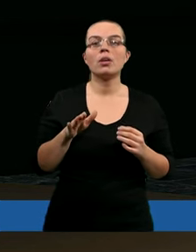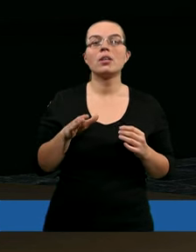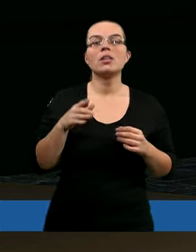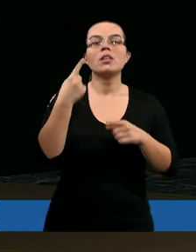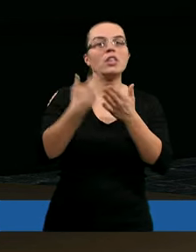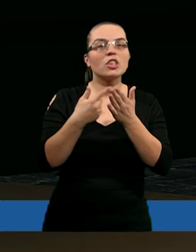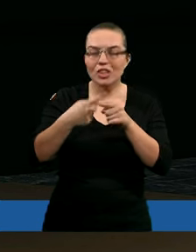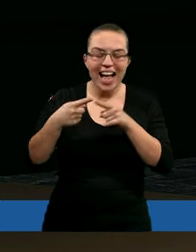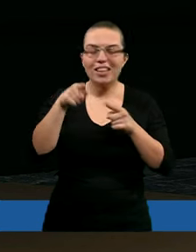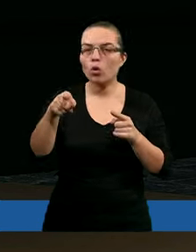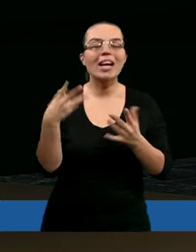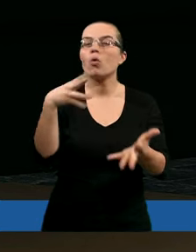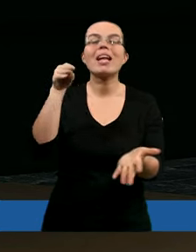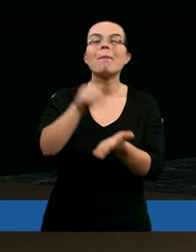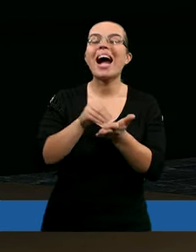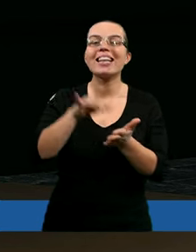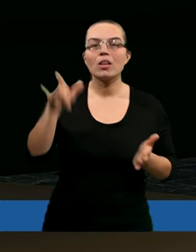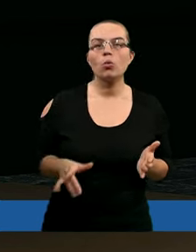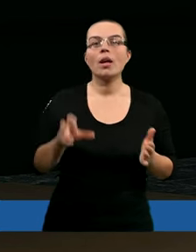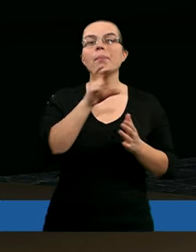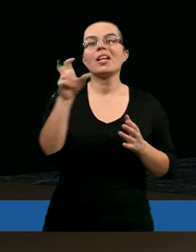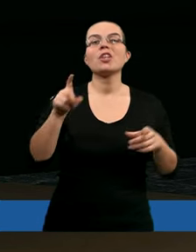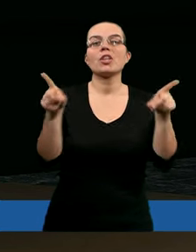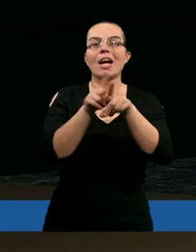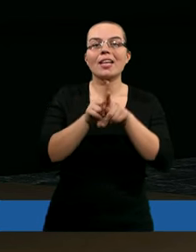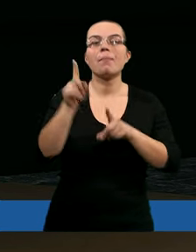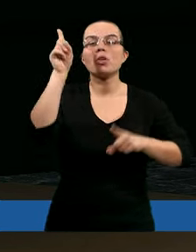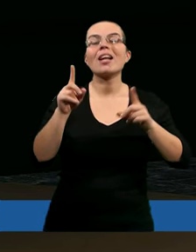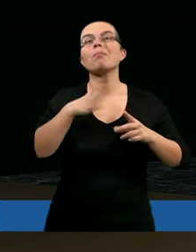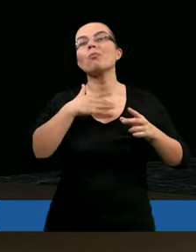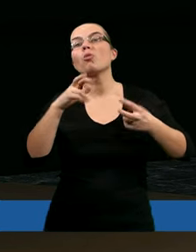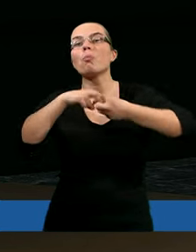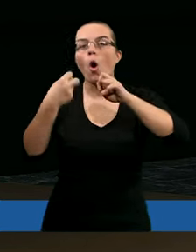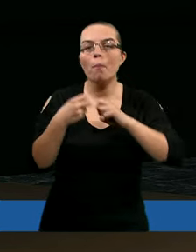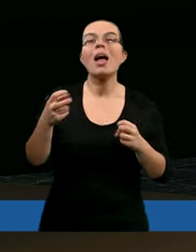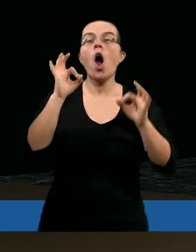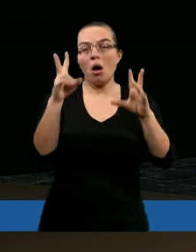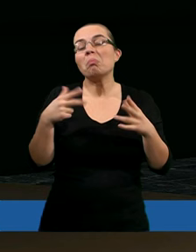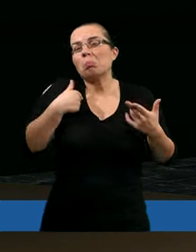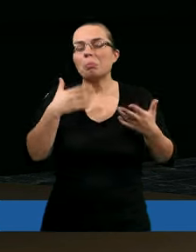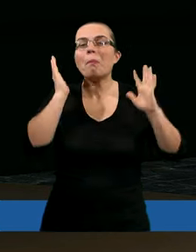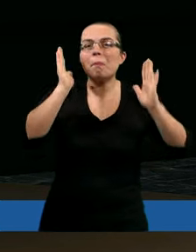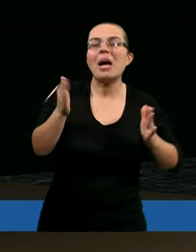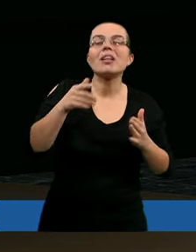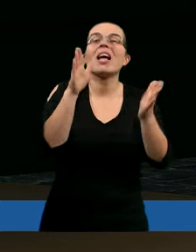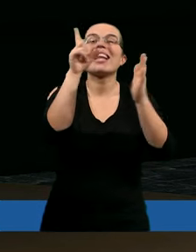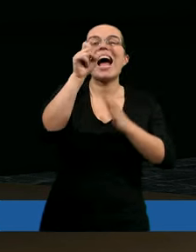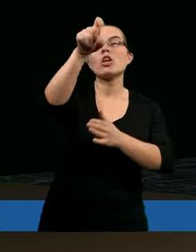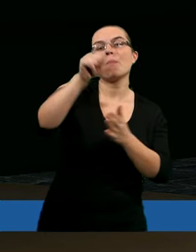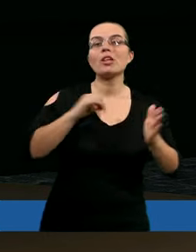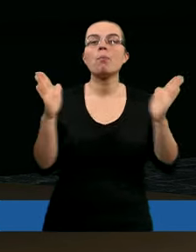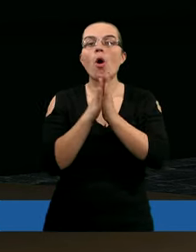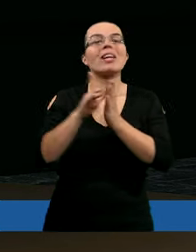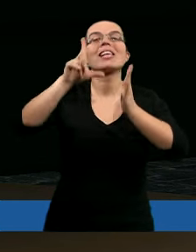często tego nie praktykujemy. Ktoś tam z nami się podzieli jakimś problemem. Okej, ja będę za ciebie się modlić,